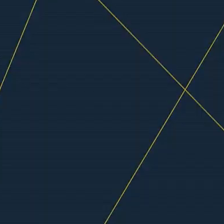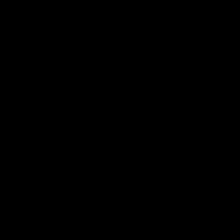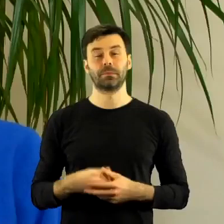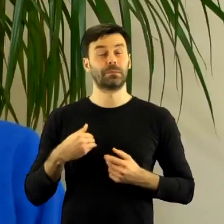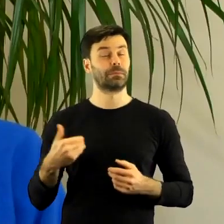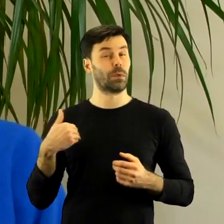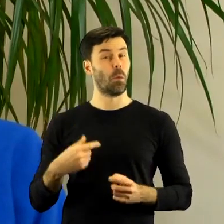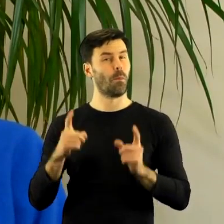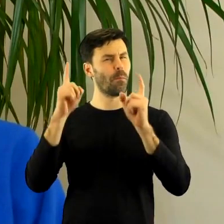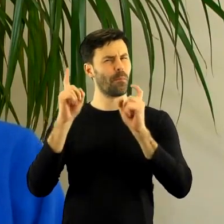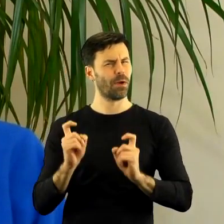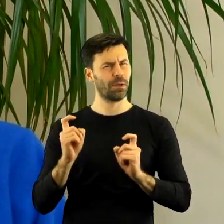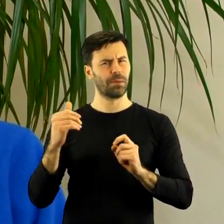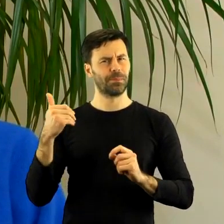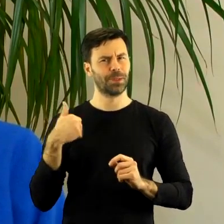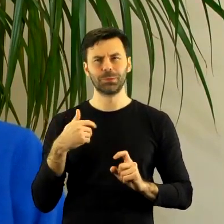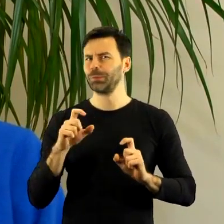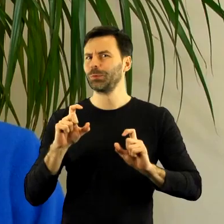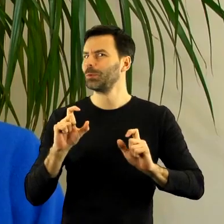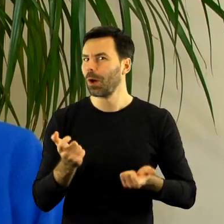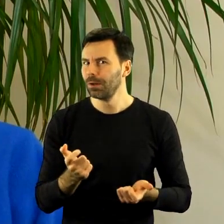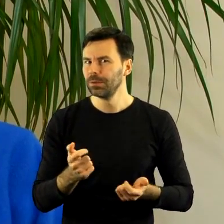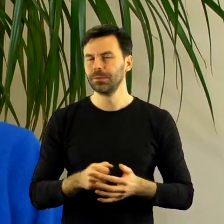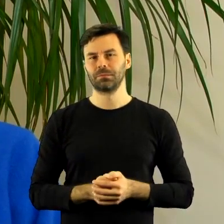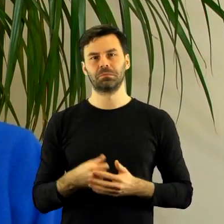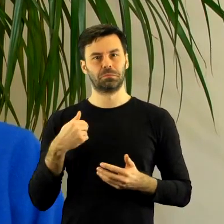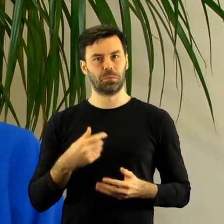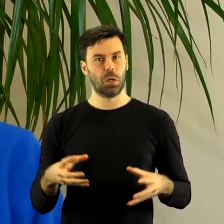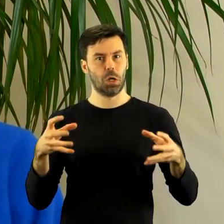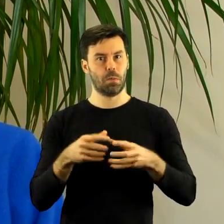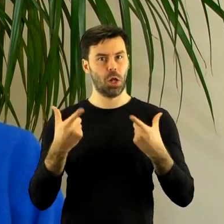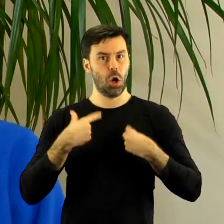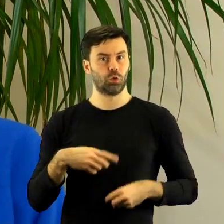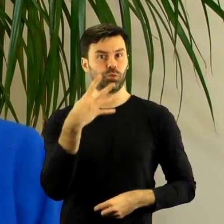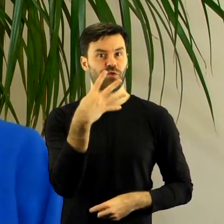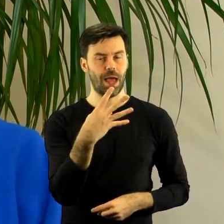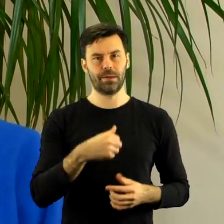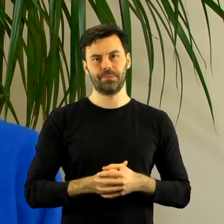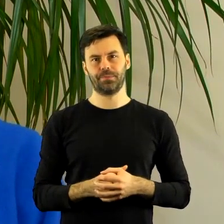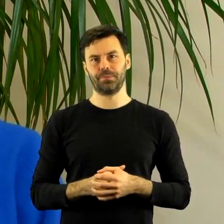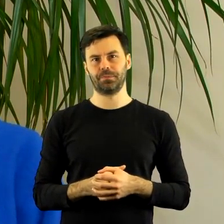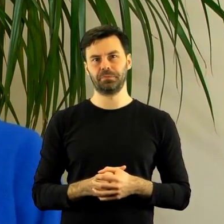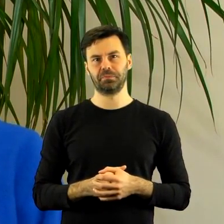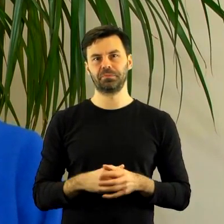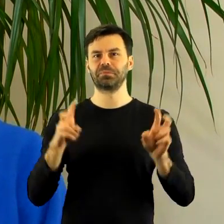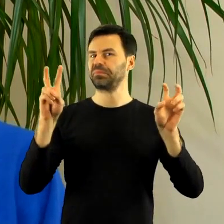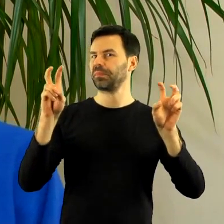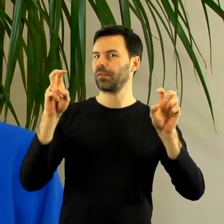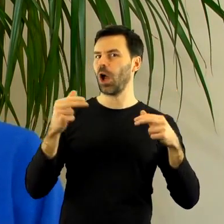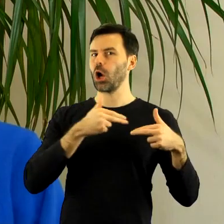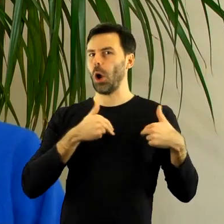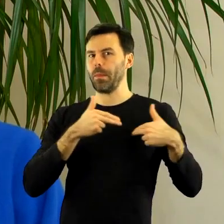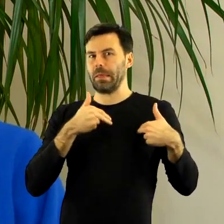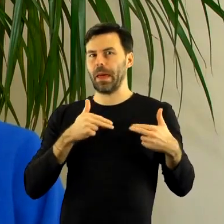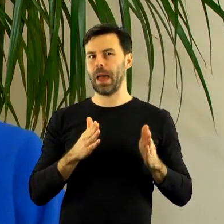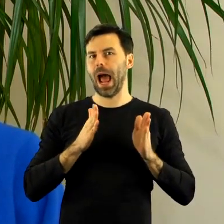Na początku to była gromadka czterech osób, czyli tak nazwaliśmy się